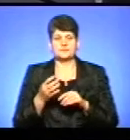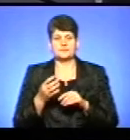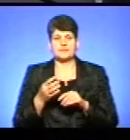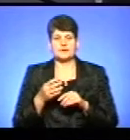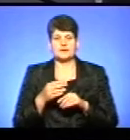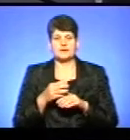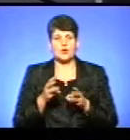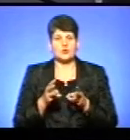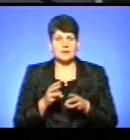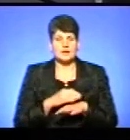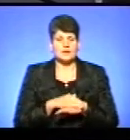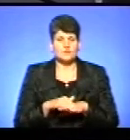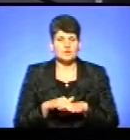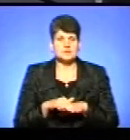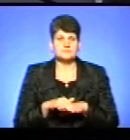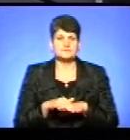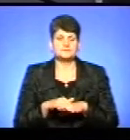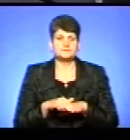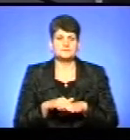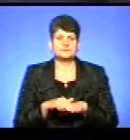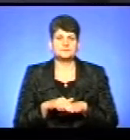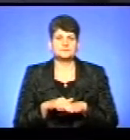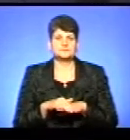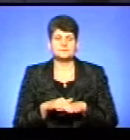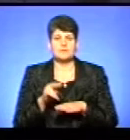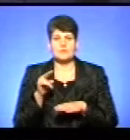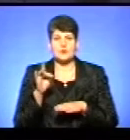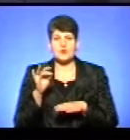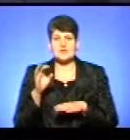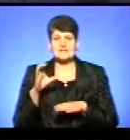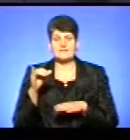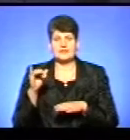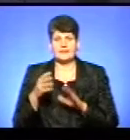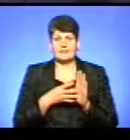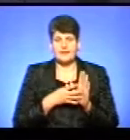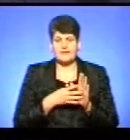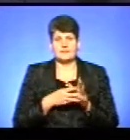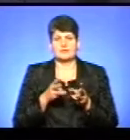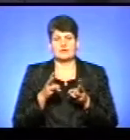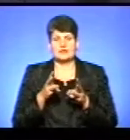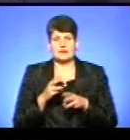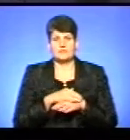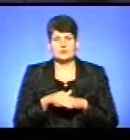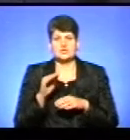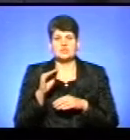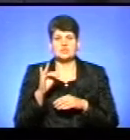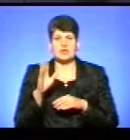вулиці Просвіти 9, котельня на вулиці Живова.